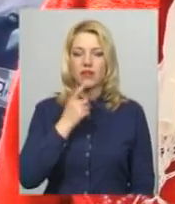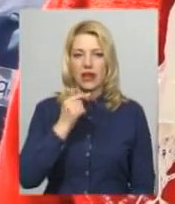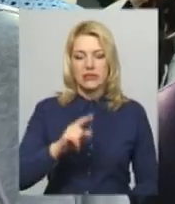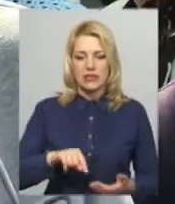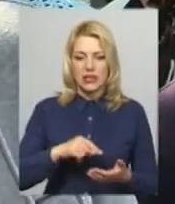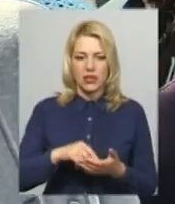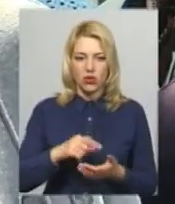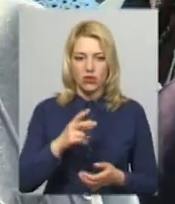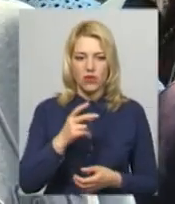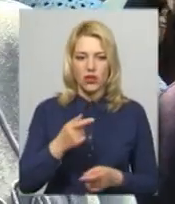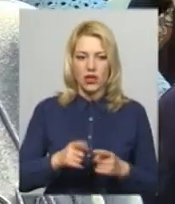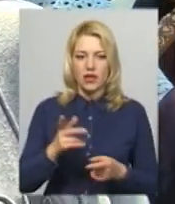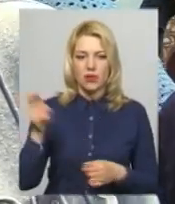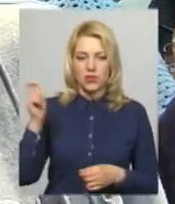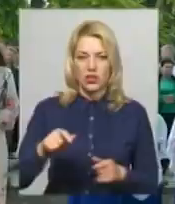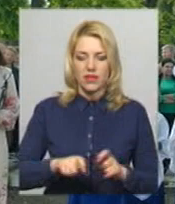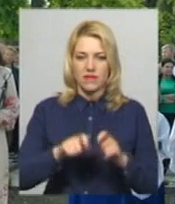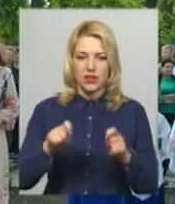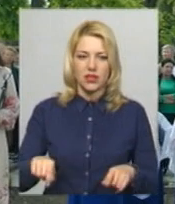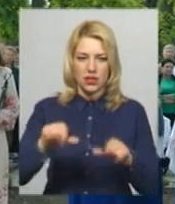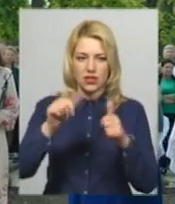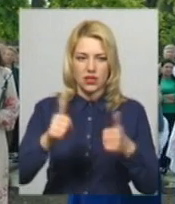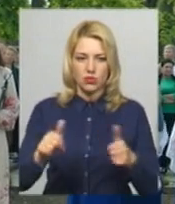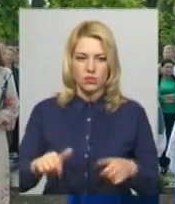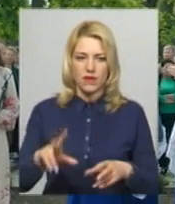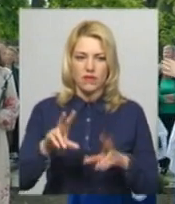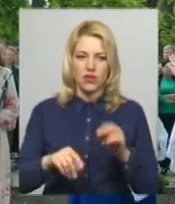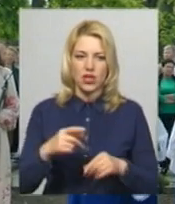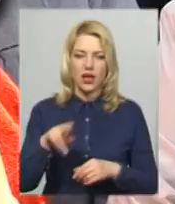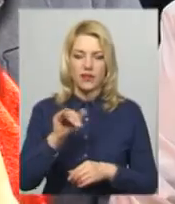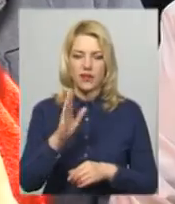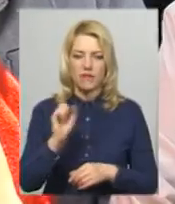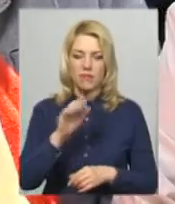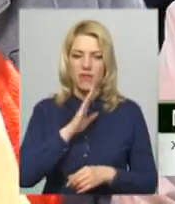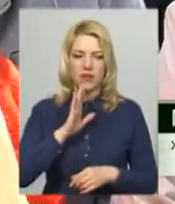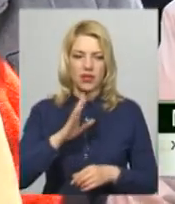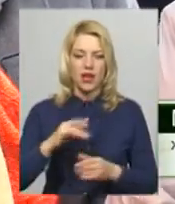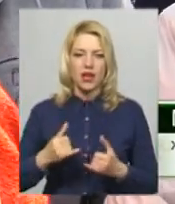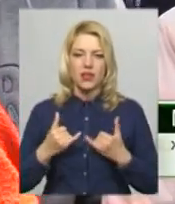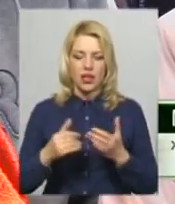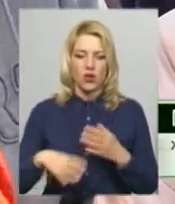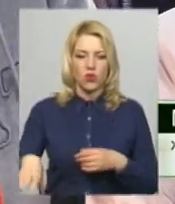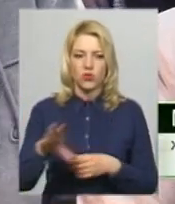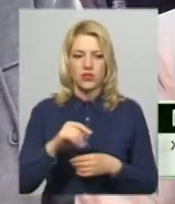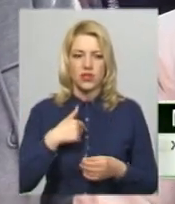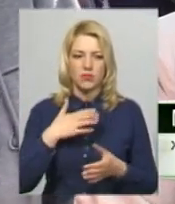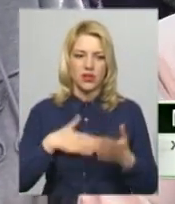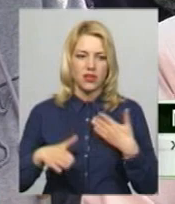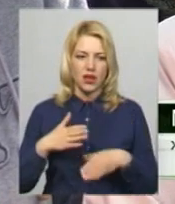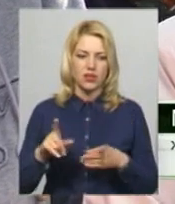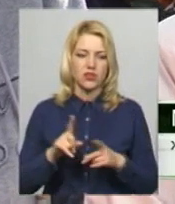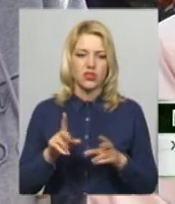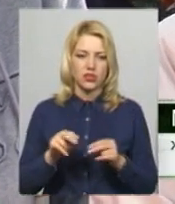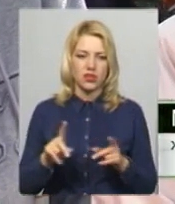Івінська, котра прийшла на відкриття скульптури, вважає Діву Марію однією для всіх конфесій. Ми дуже раді, ми дуже щасливі, що